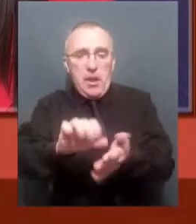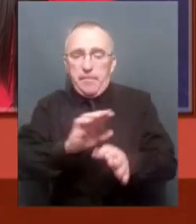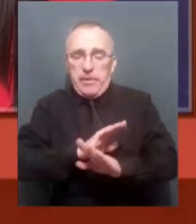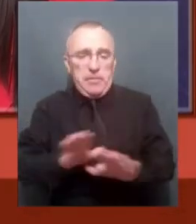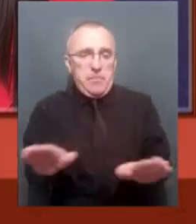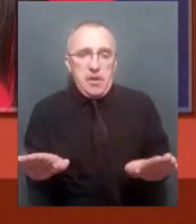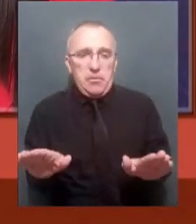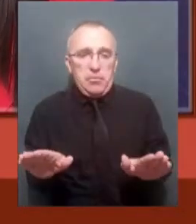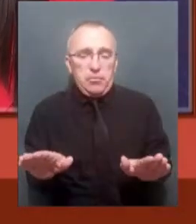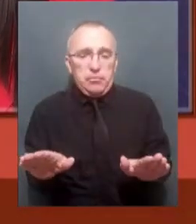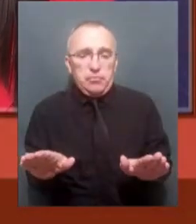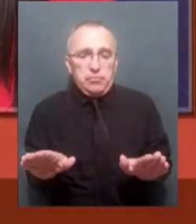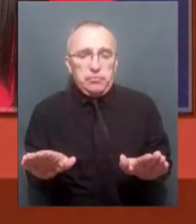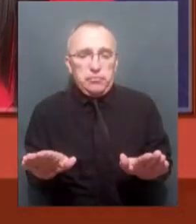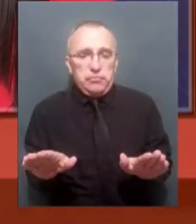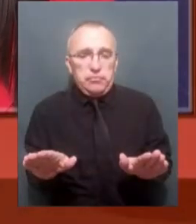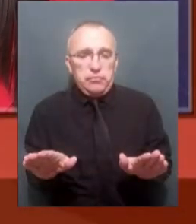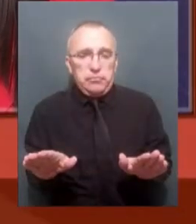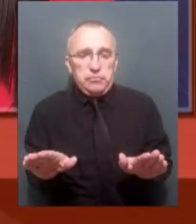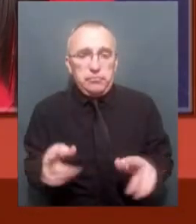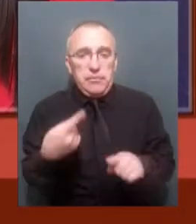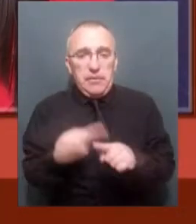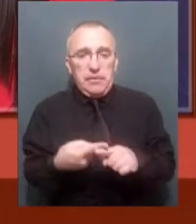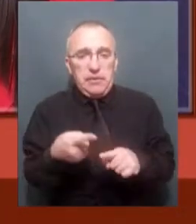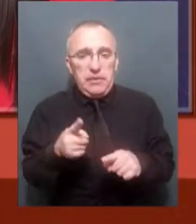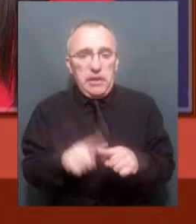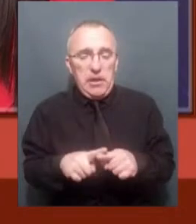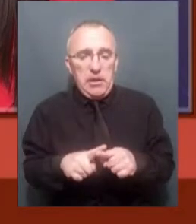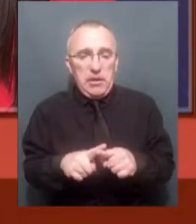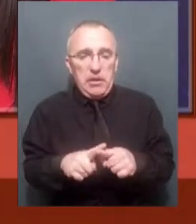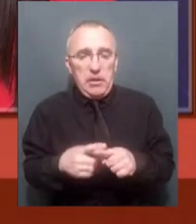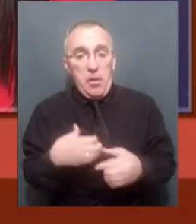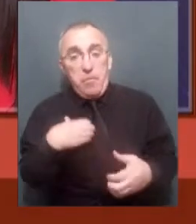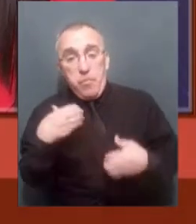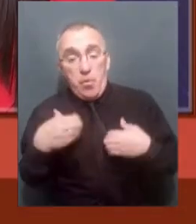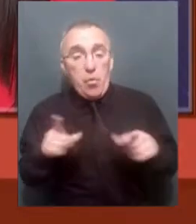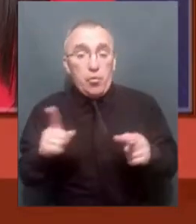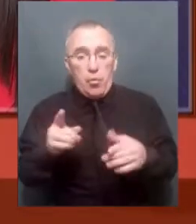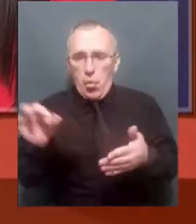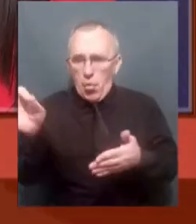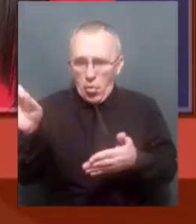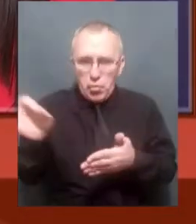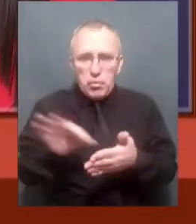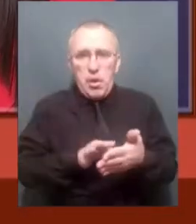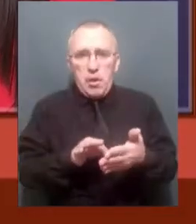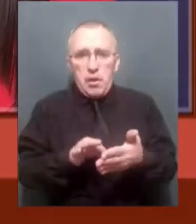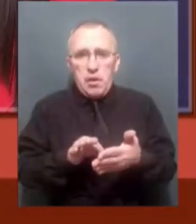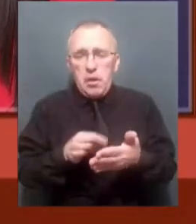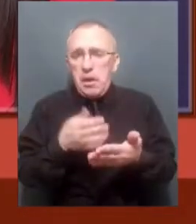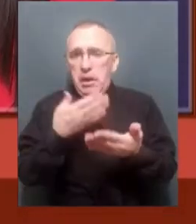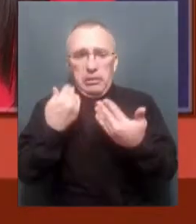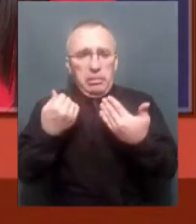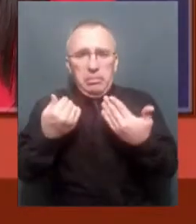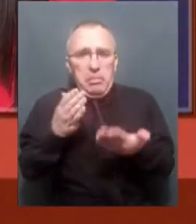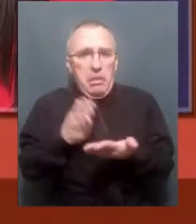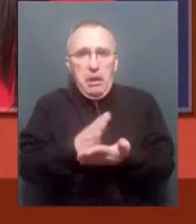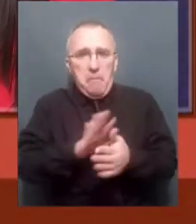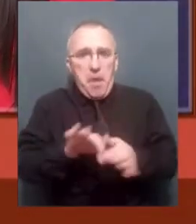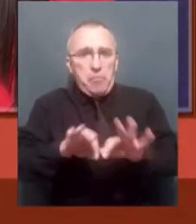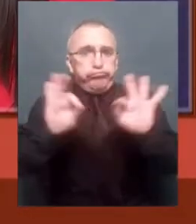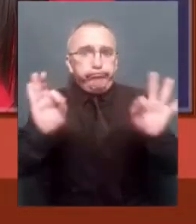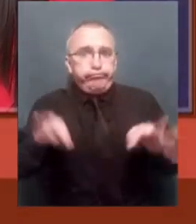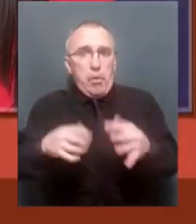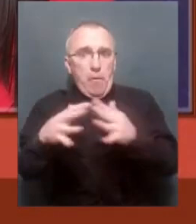такі побоювання, що одразу, не маючи досвіду, зразу в бій, їх